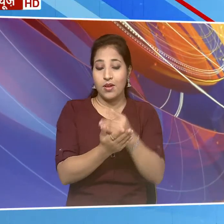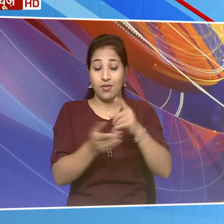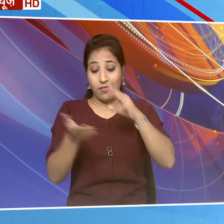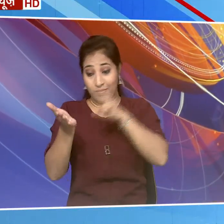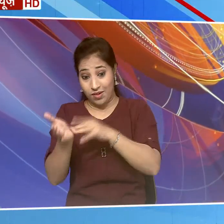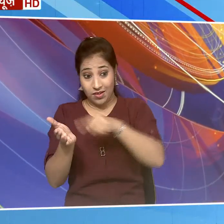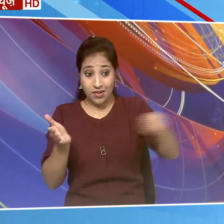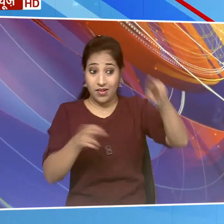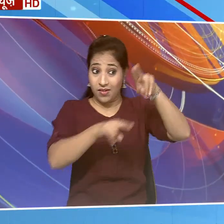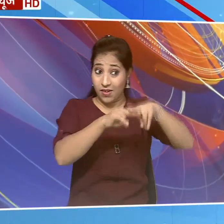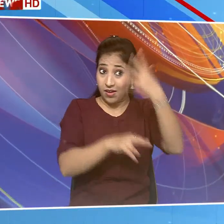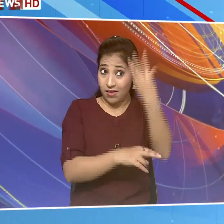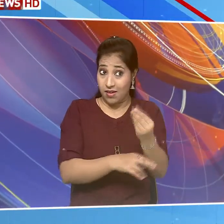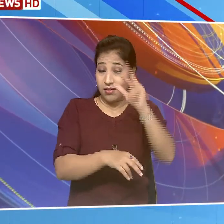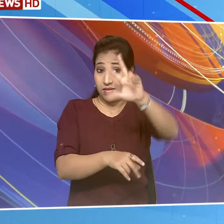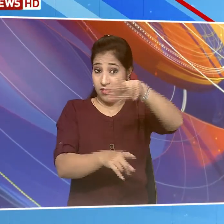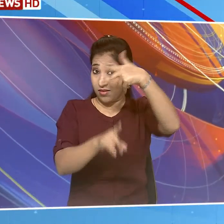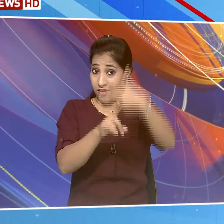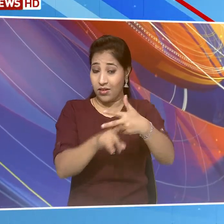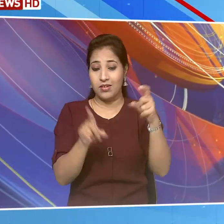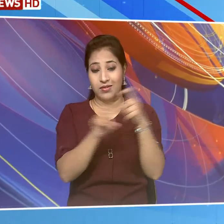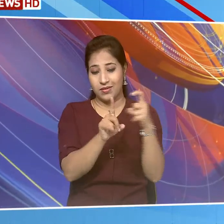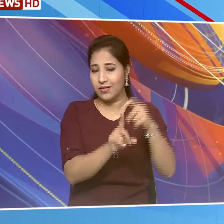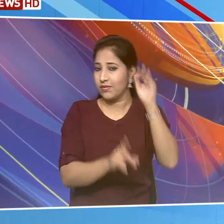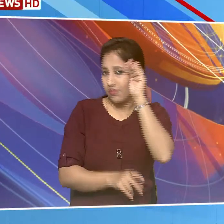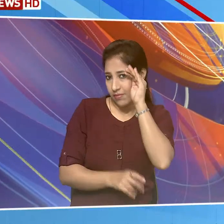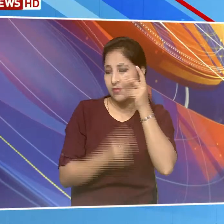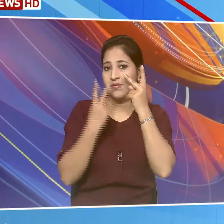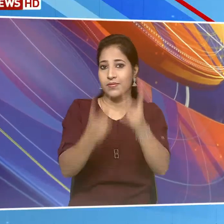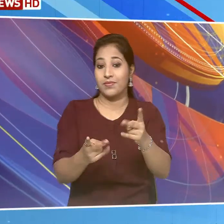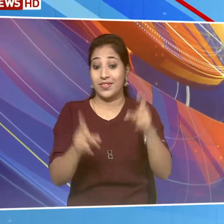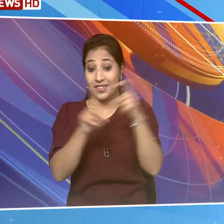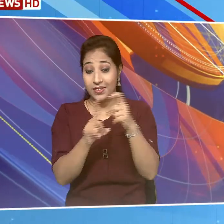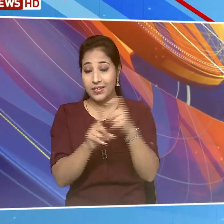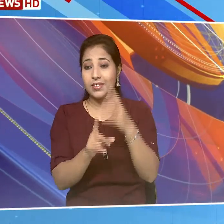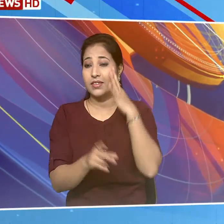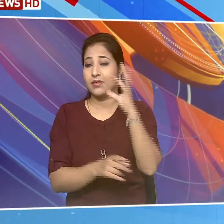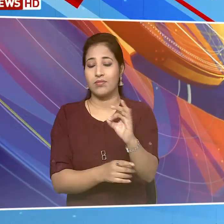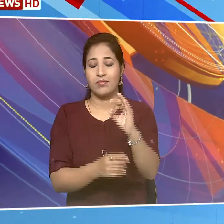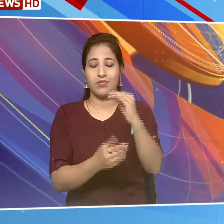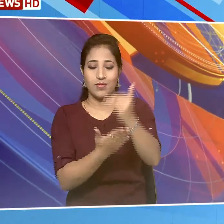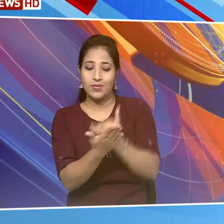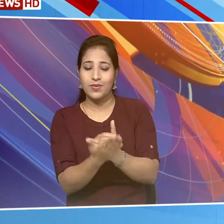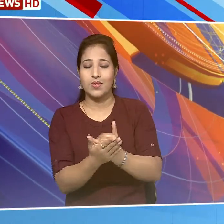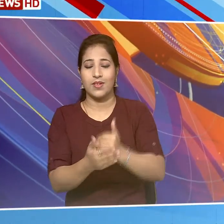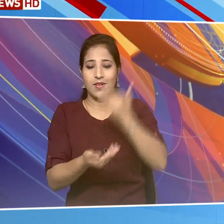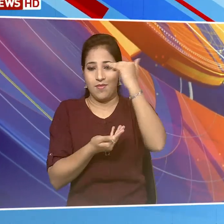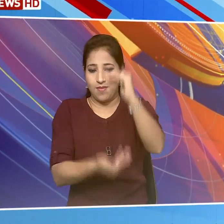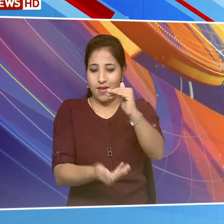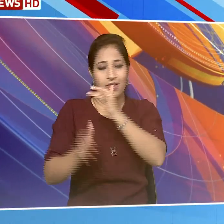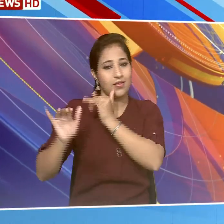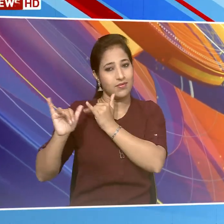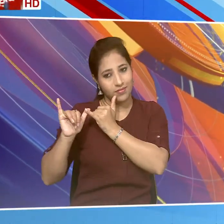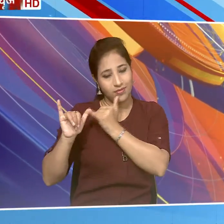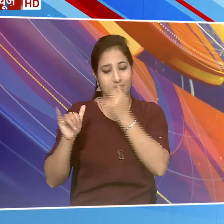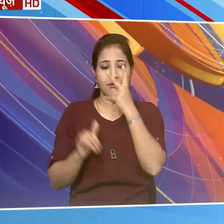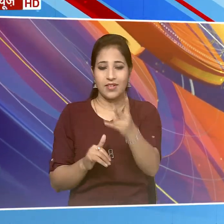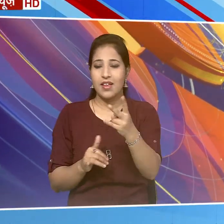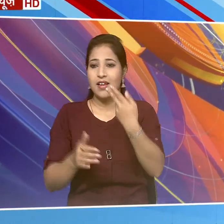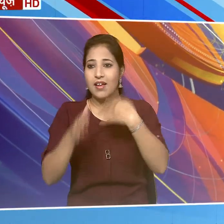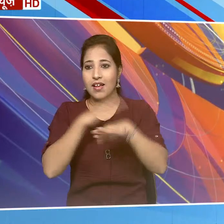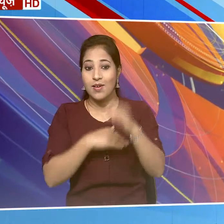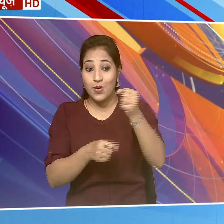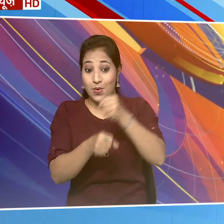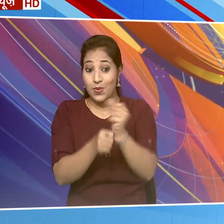से शुक्रवार रात साड़े आठ बजे डि डी नाशनल पर और दूरदर्शन की खास प्रस्तिती धारवाहिक बालकृष्ण में आज आपको देखने को मिलेगा कि